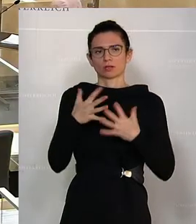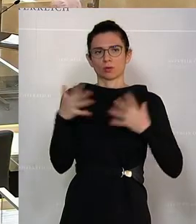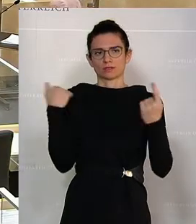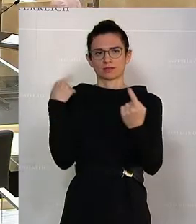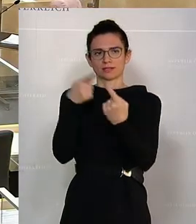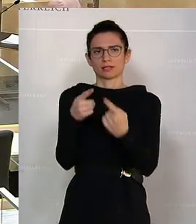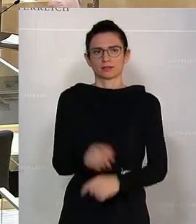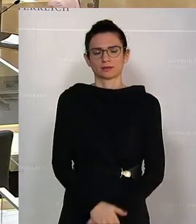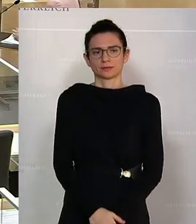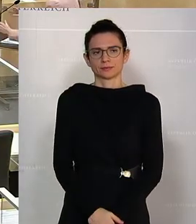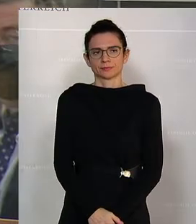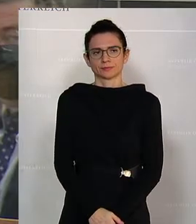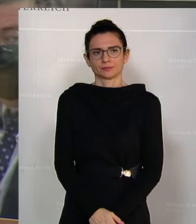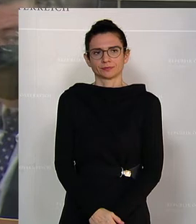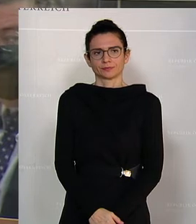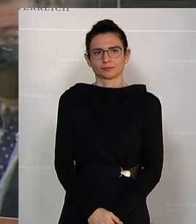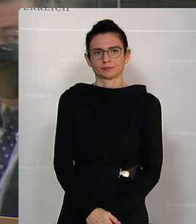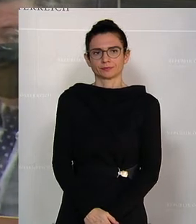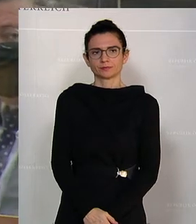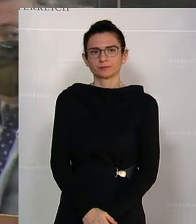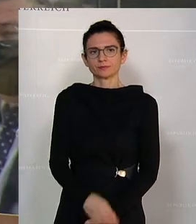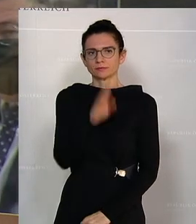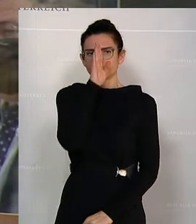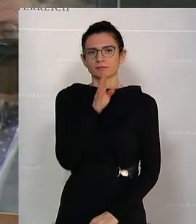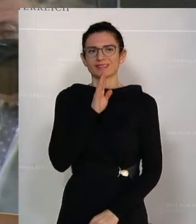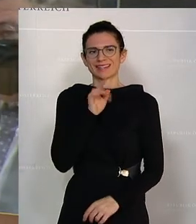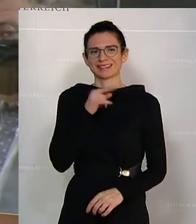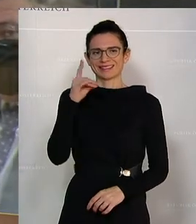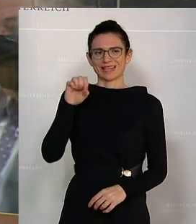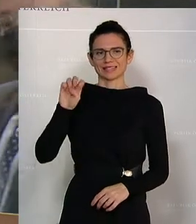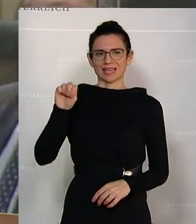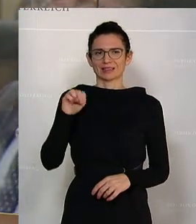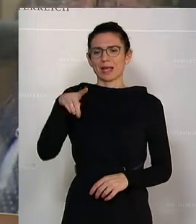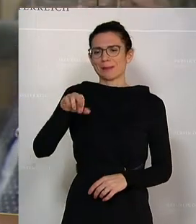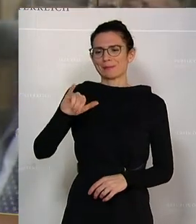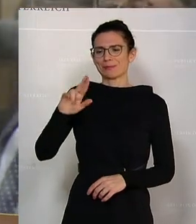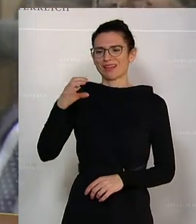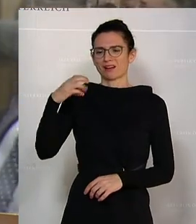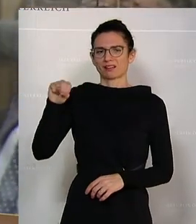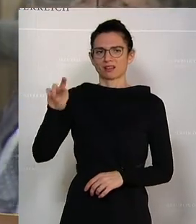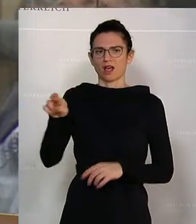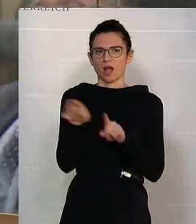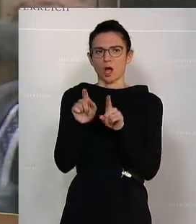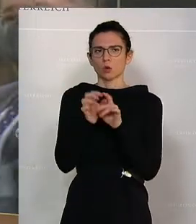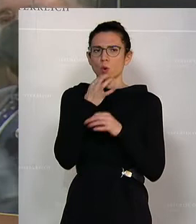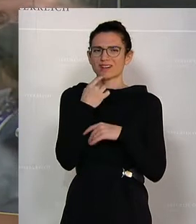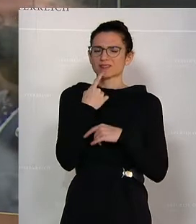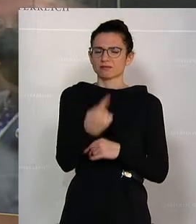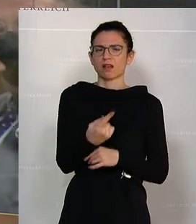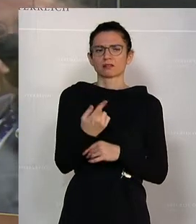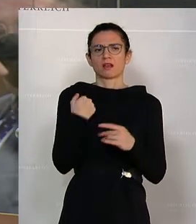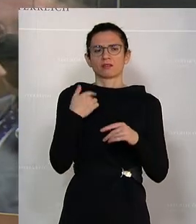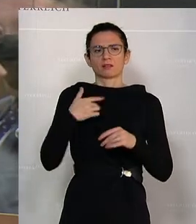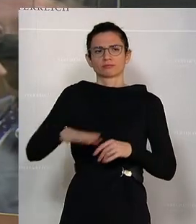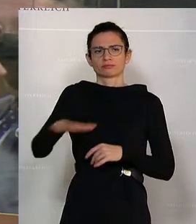Zusatzfrage? Der Direktor des neuen DSN, Omar Javi Birchner, hat konkret darauf hingewiesen, dass vor allem aus der